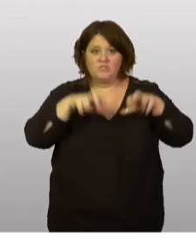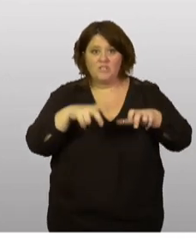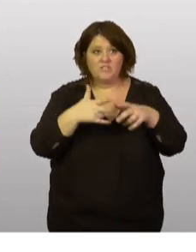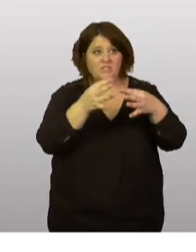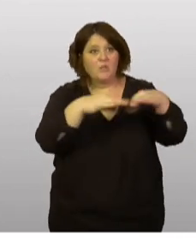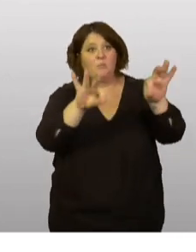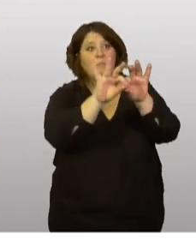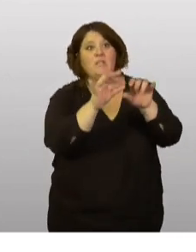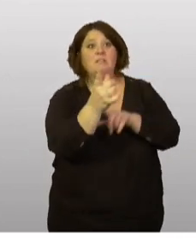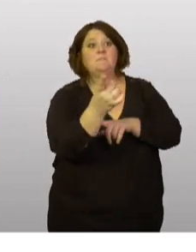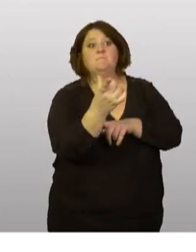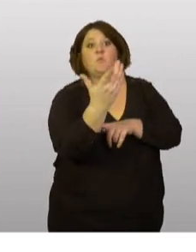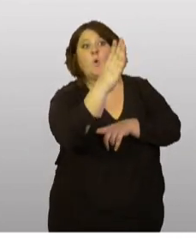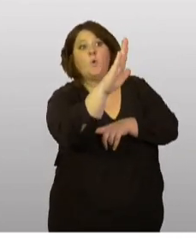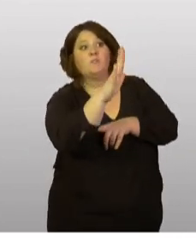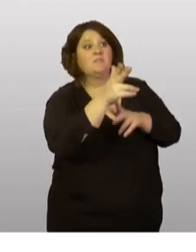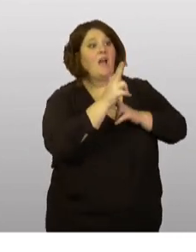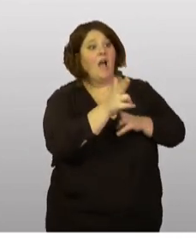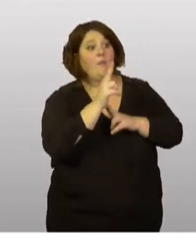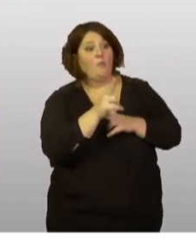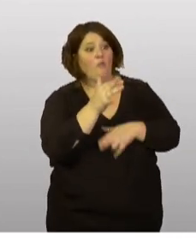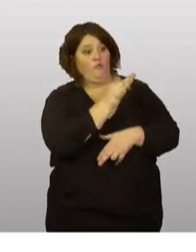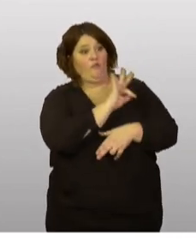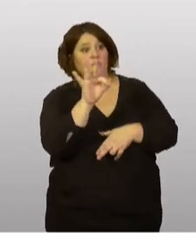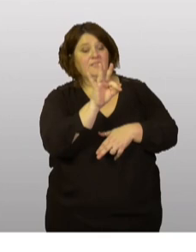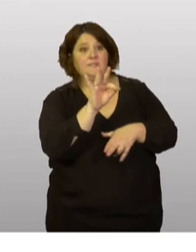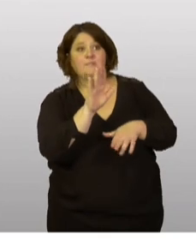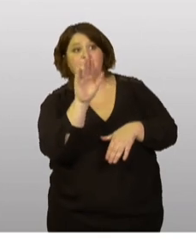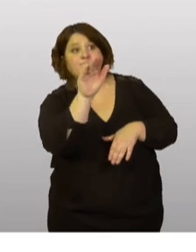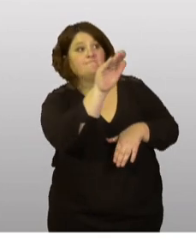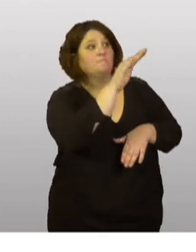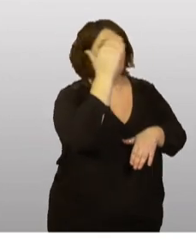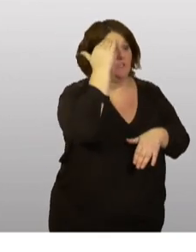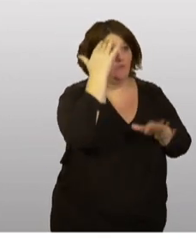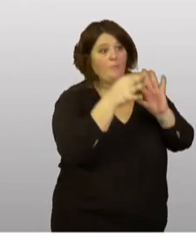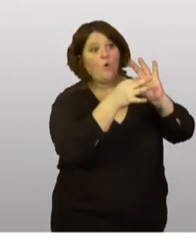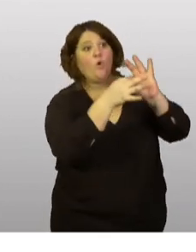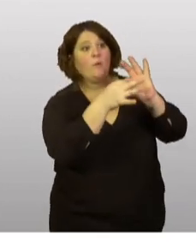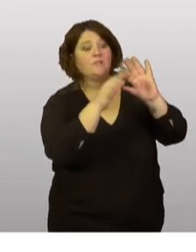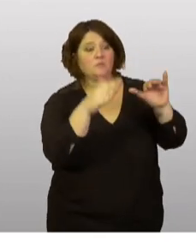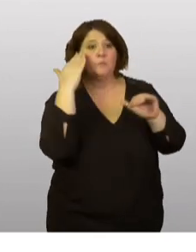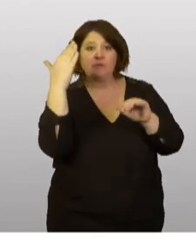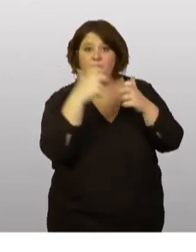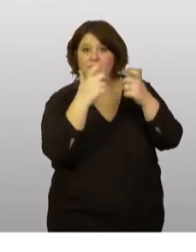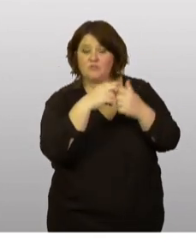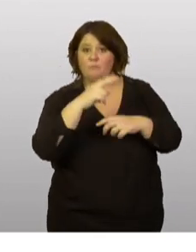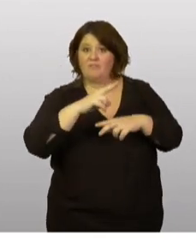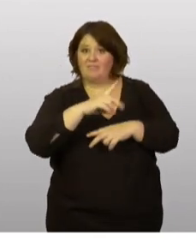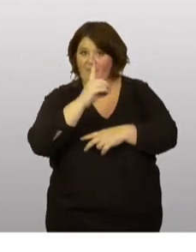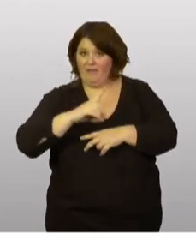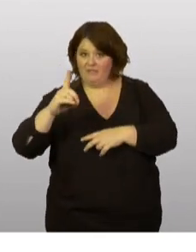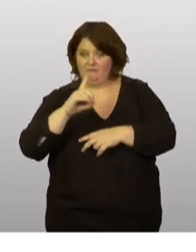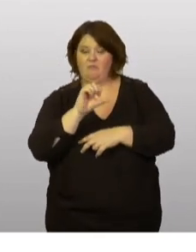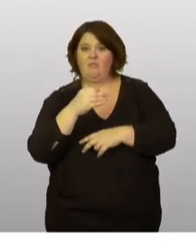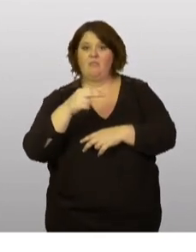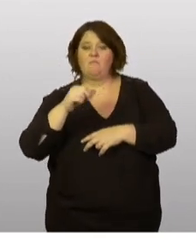auraient reçu un certain nombre d'armements d'origine française pour voir en coopération avec ces pays, le cas du Danemark est connu, s